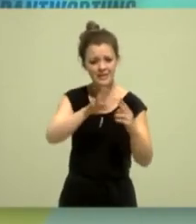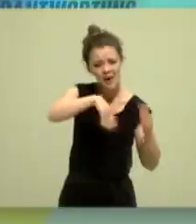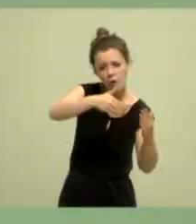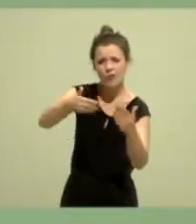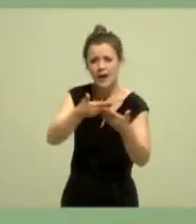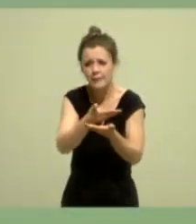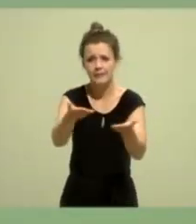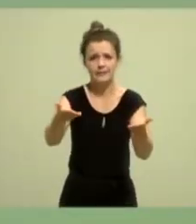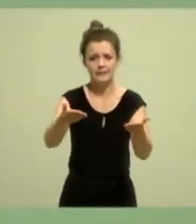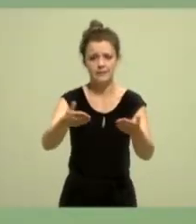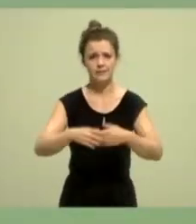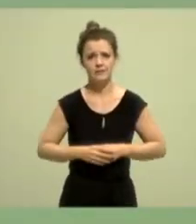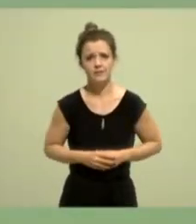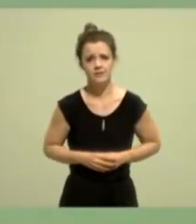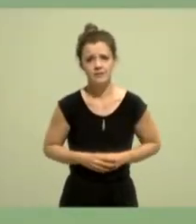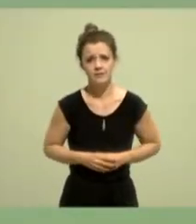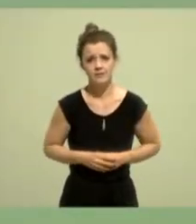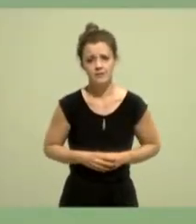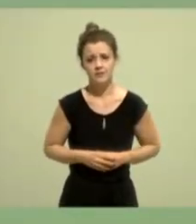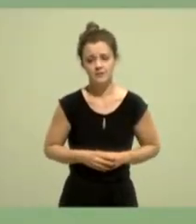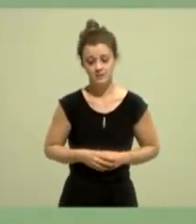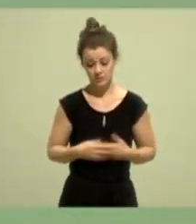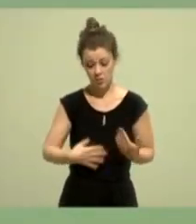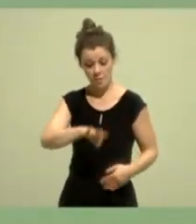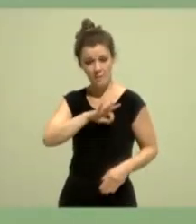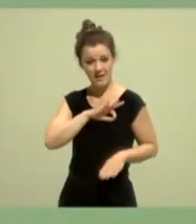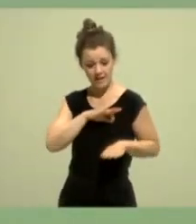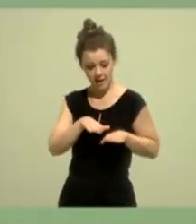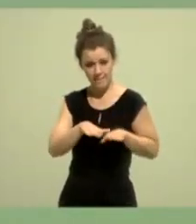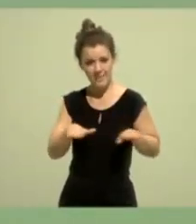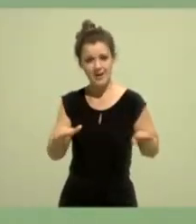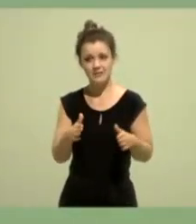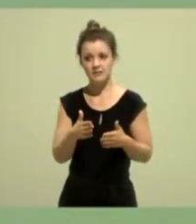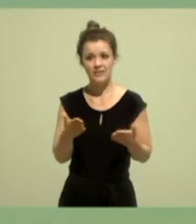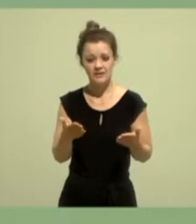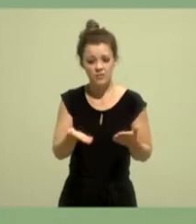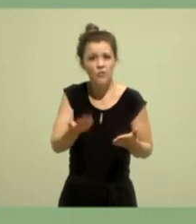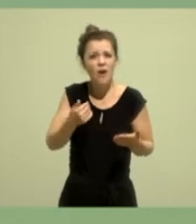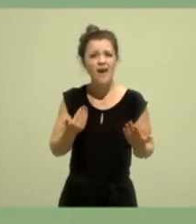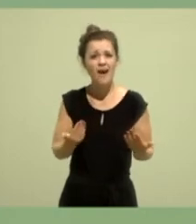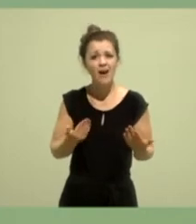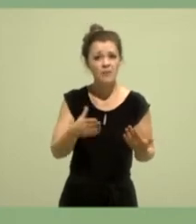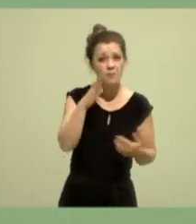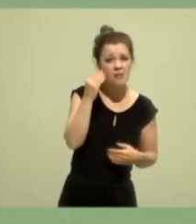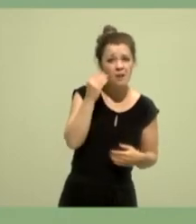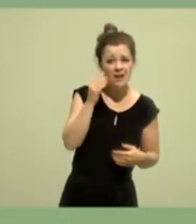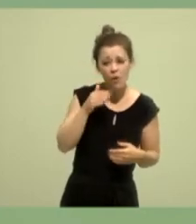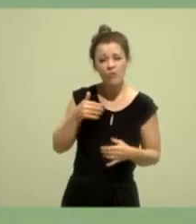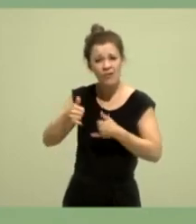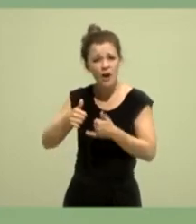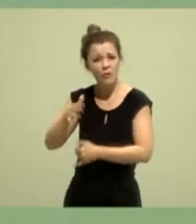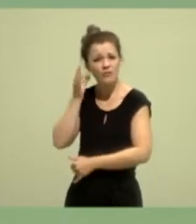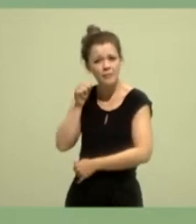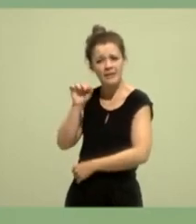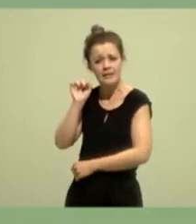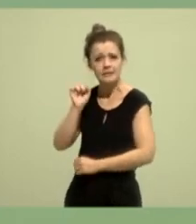Unsere Partei fußt auf dem Fundament, was ganz viele Feministinnen geschaffen haben. Und ich würde heute nicht hier stehen, wenn